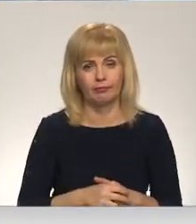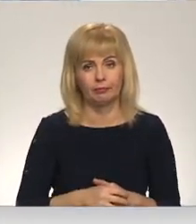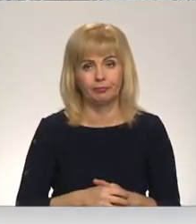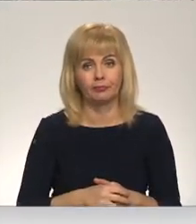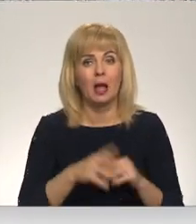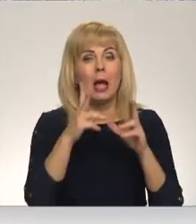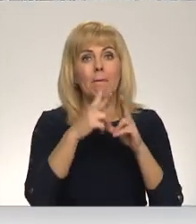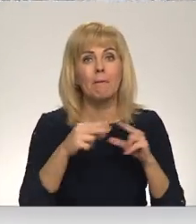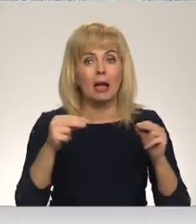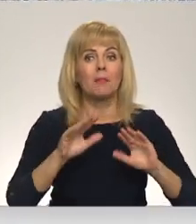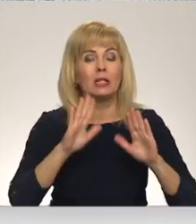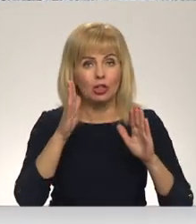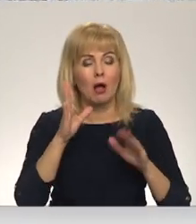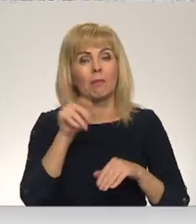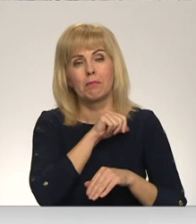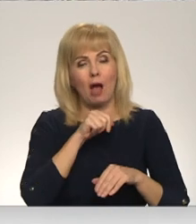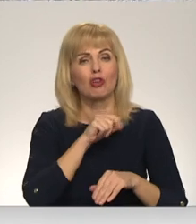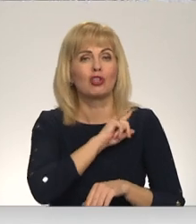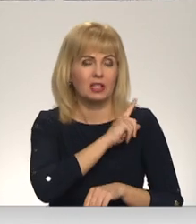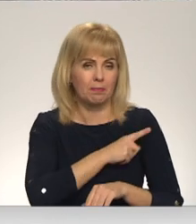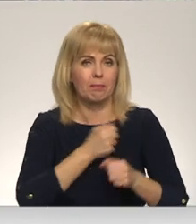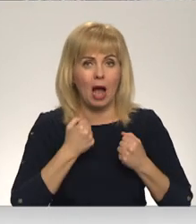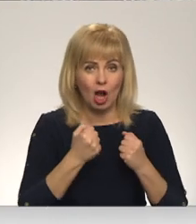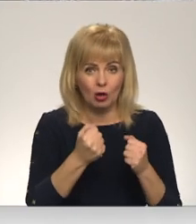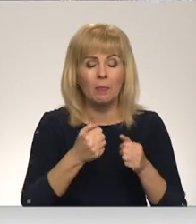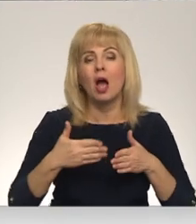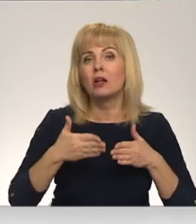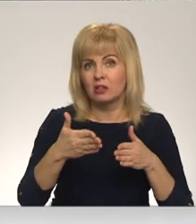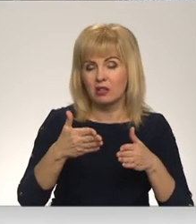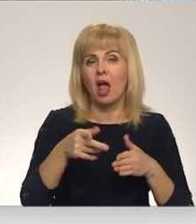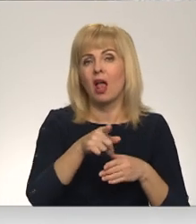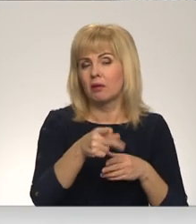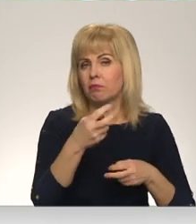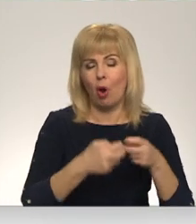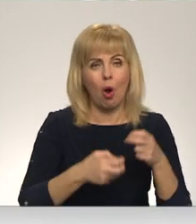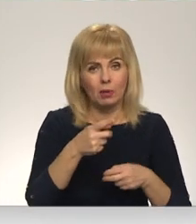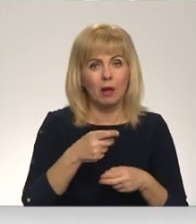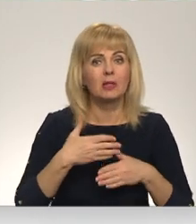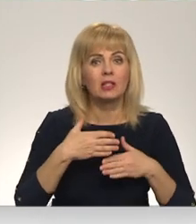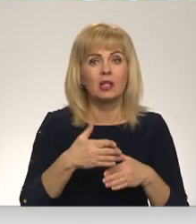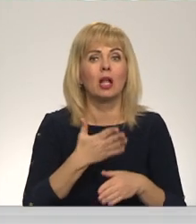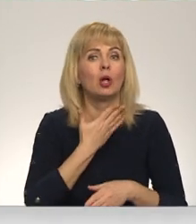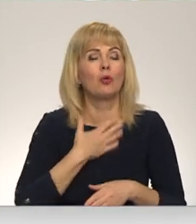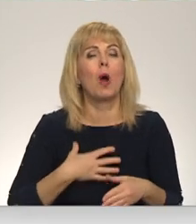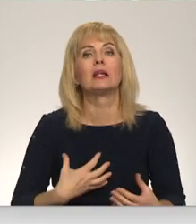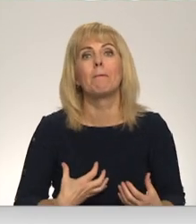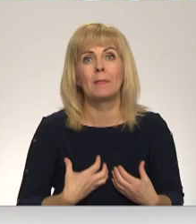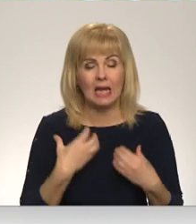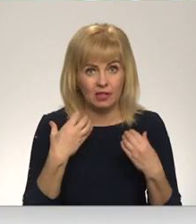Par laimi gan izdodas tik tārā pašiem, bet ceļa bija un joprojām ir lielākais izaicinājums. Ceļa ir briesmīgi.